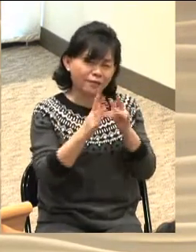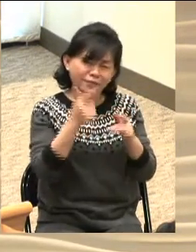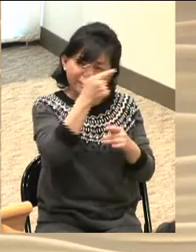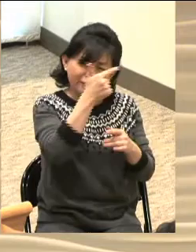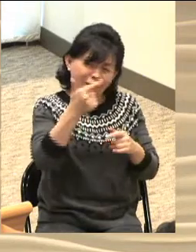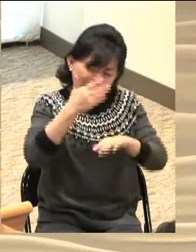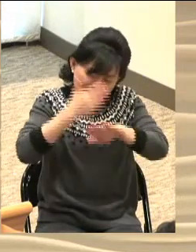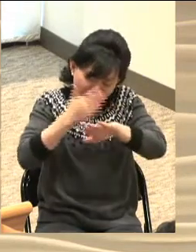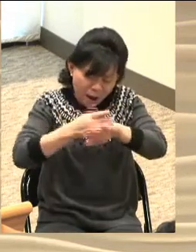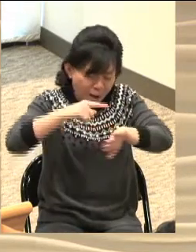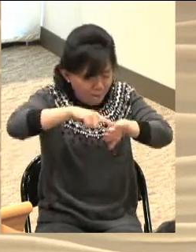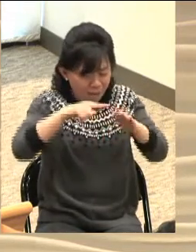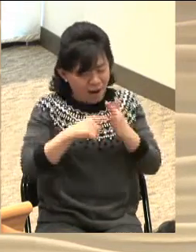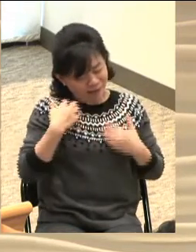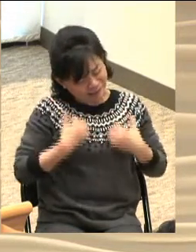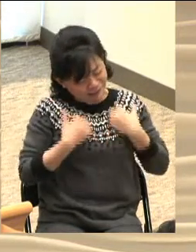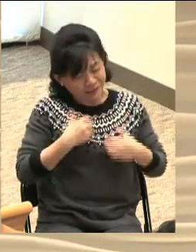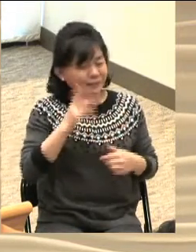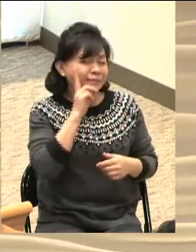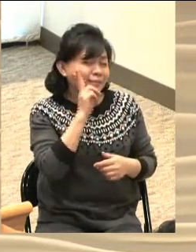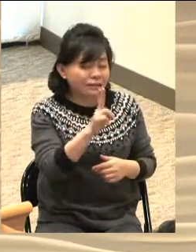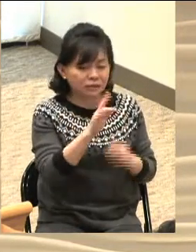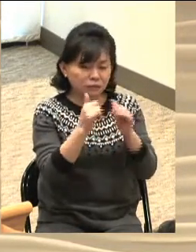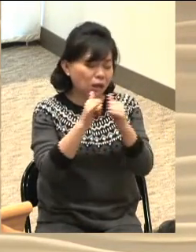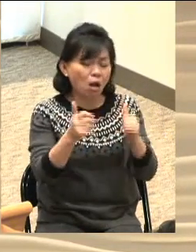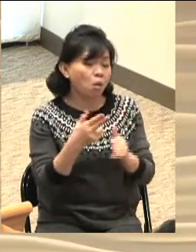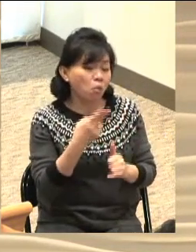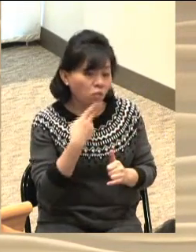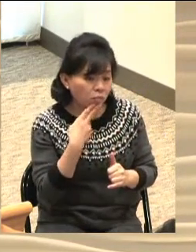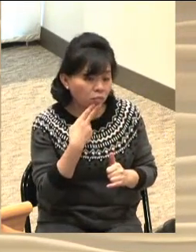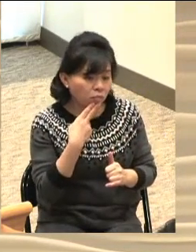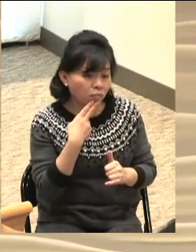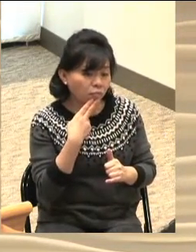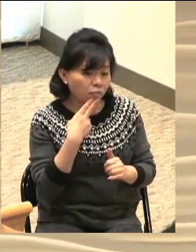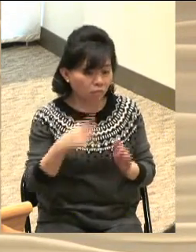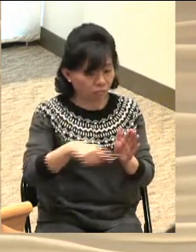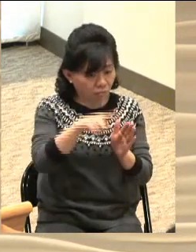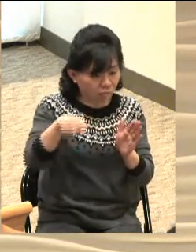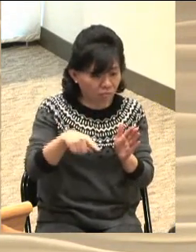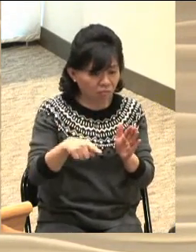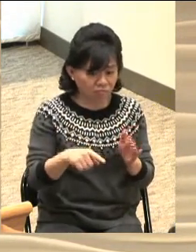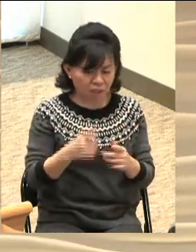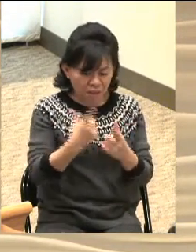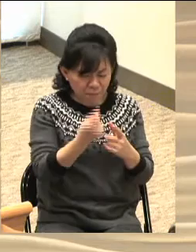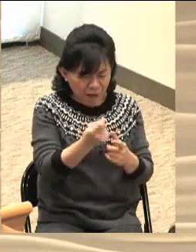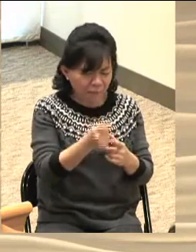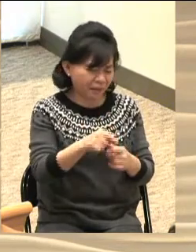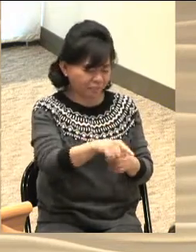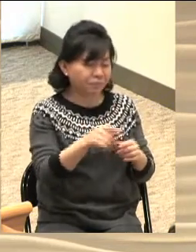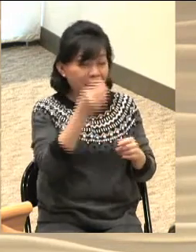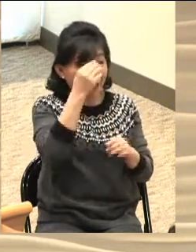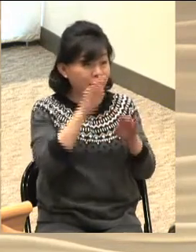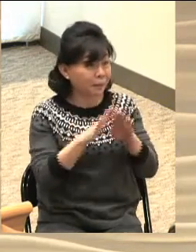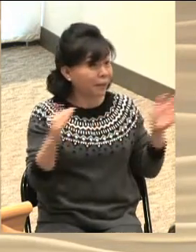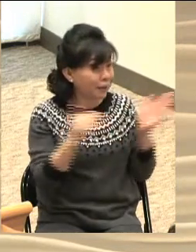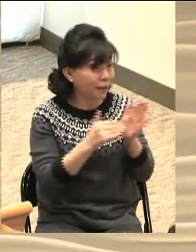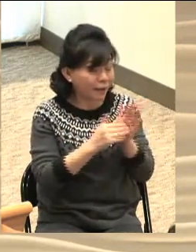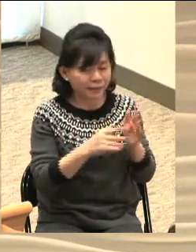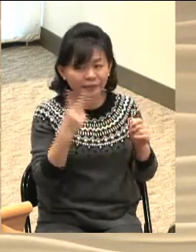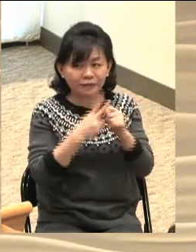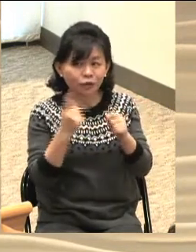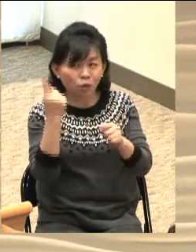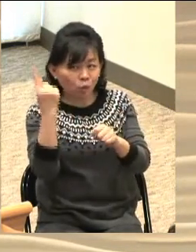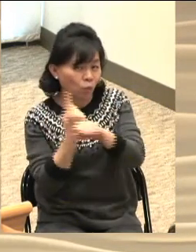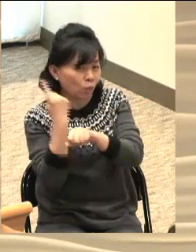뭔지 모르는 친구들도 있고 또 그 중에는 빨리 셀 모임을 마치고 1차 떡볶이,